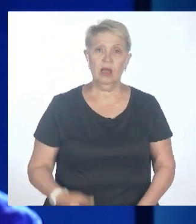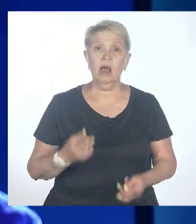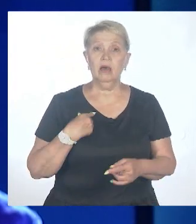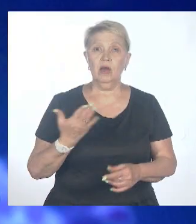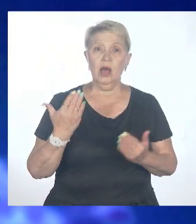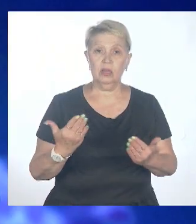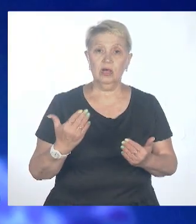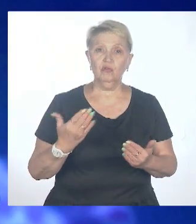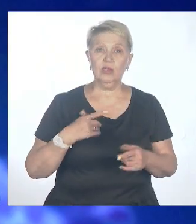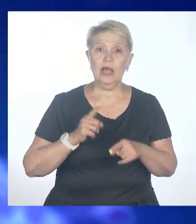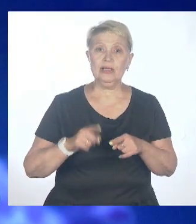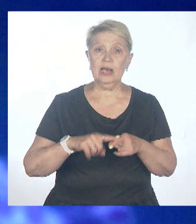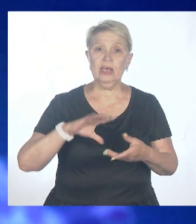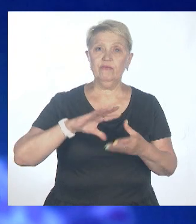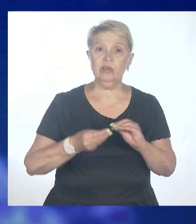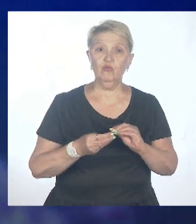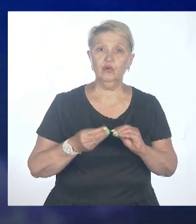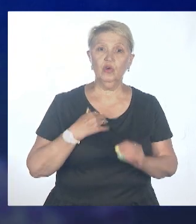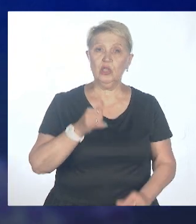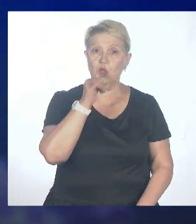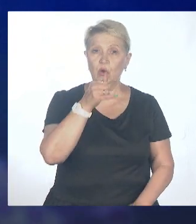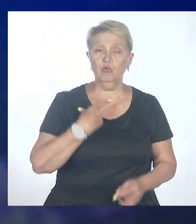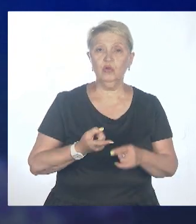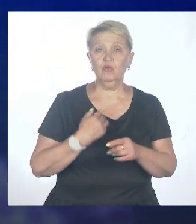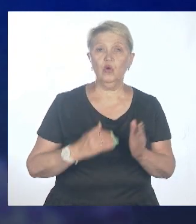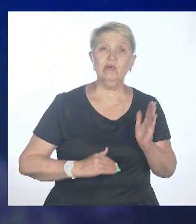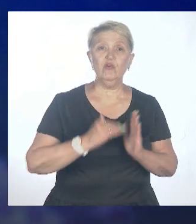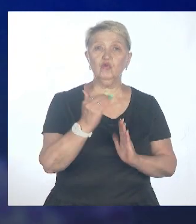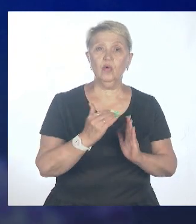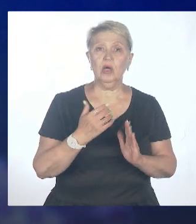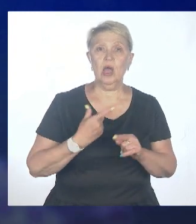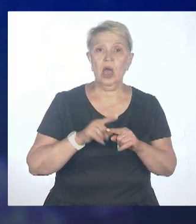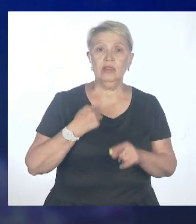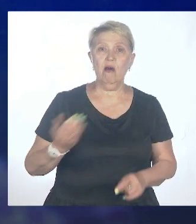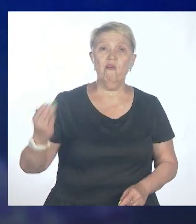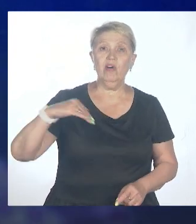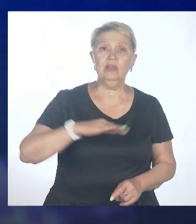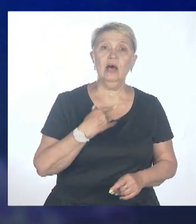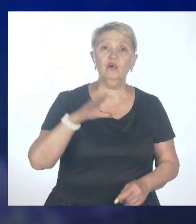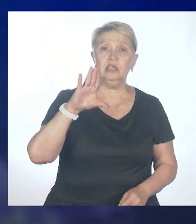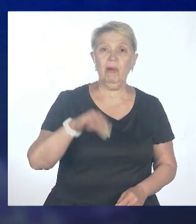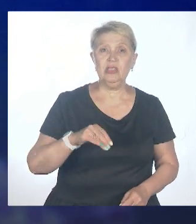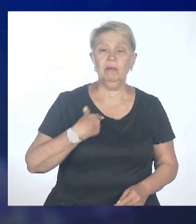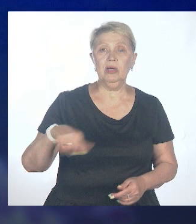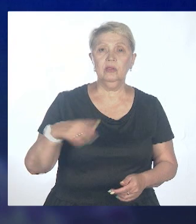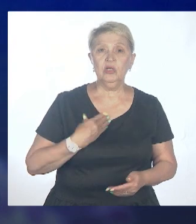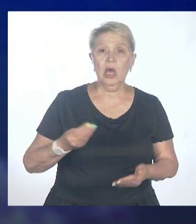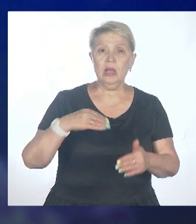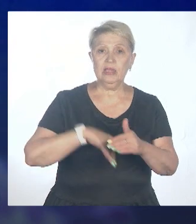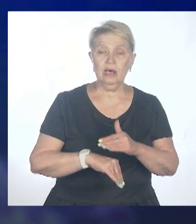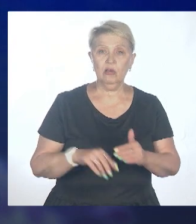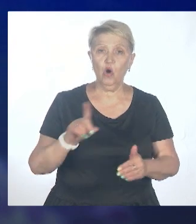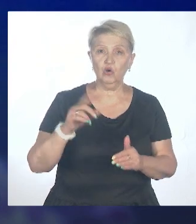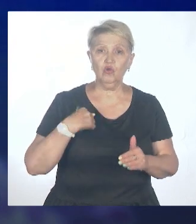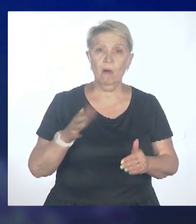уже скорее всего не будет вот такой высокой, эта волна. По всем данным. Потому что, ну да, действительно, вот то, что